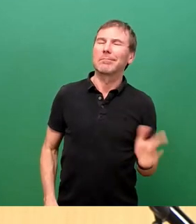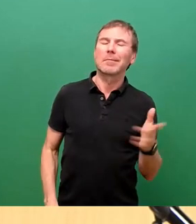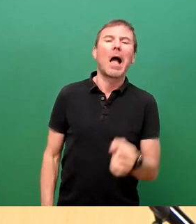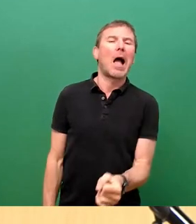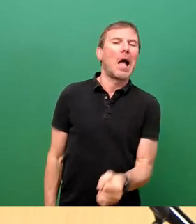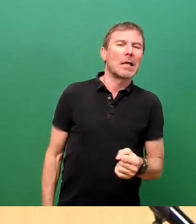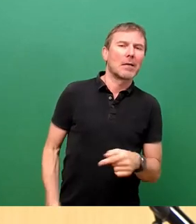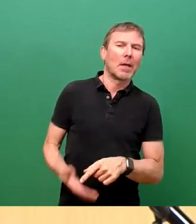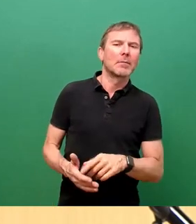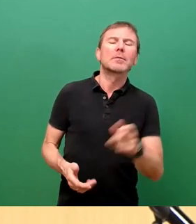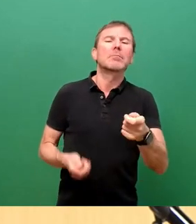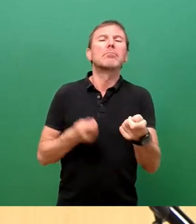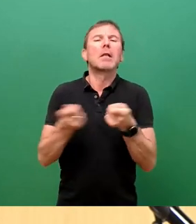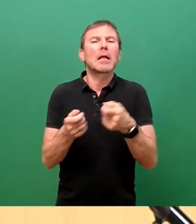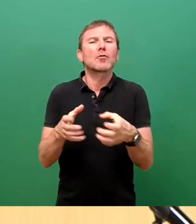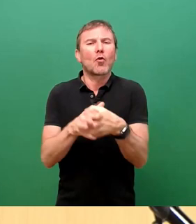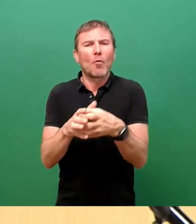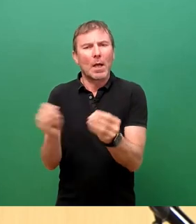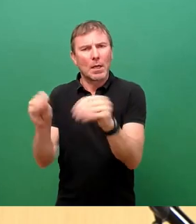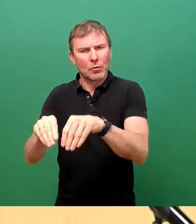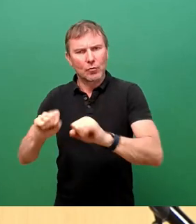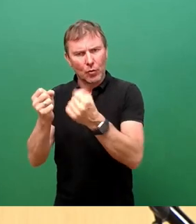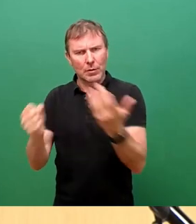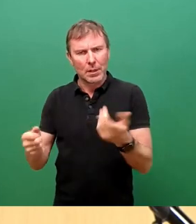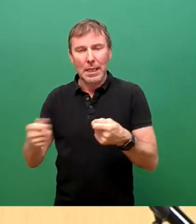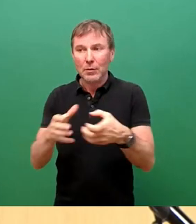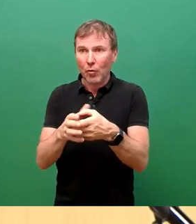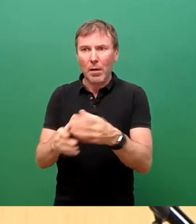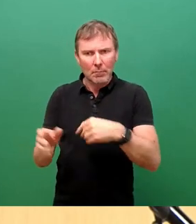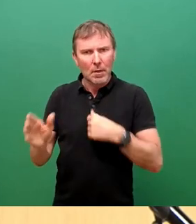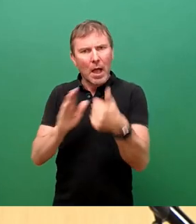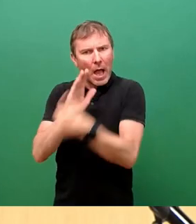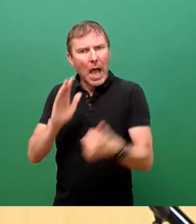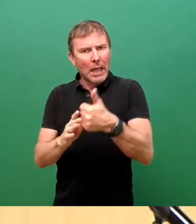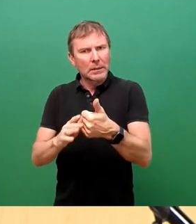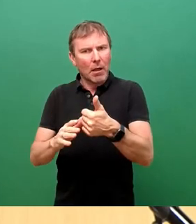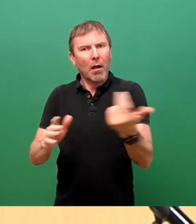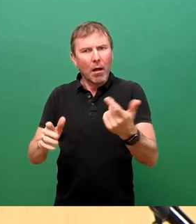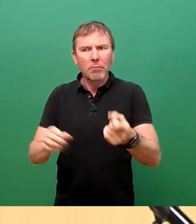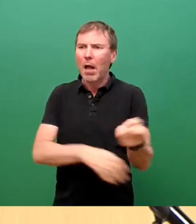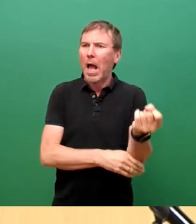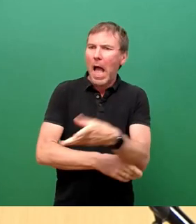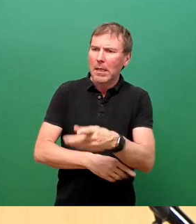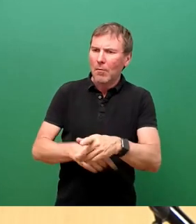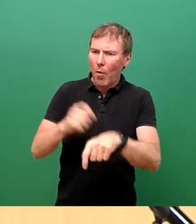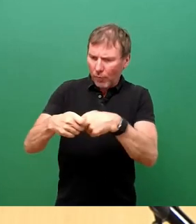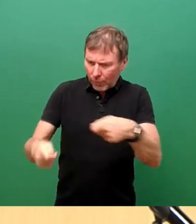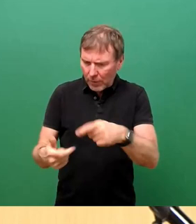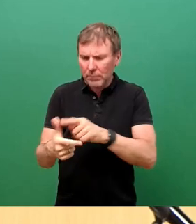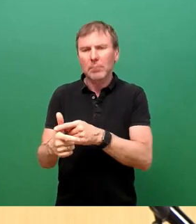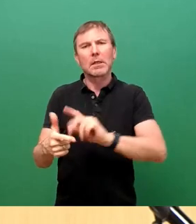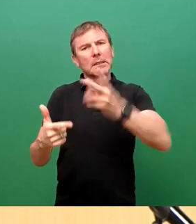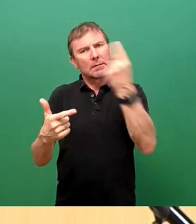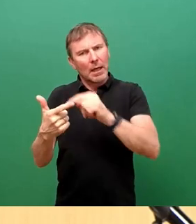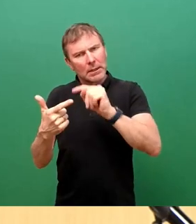Lenkungsgruppe gegründet. Die Lenkungsgruppe hat es geschafft, binnen eines Jahres einen Entwurf festzuzornen, binnen eines weiteren Jahres auch diesen